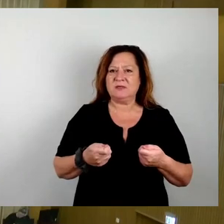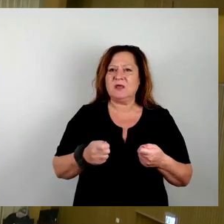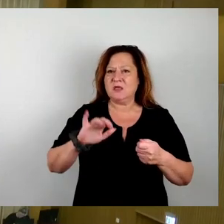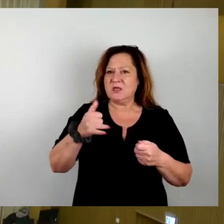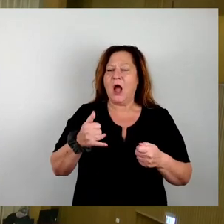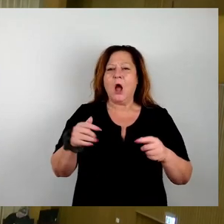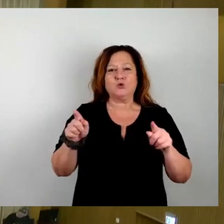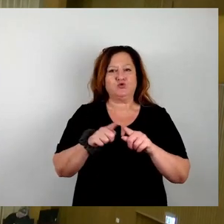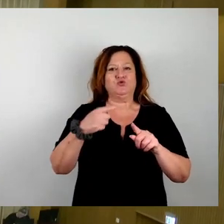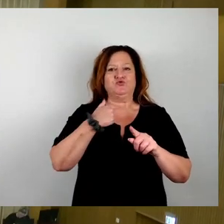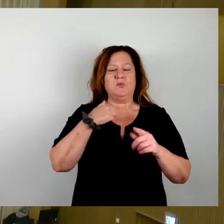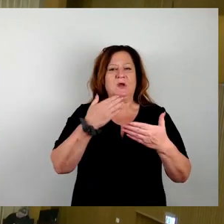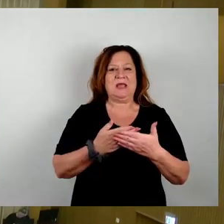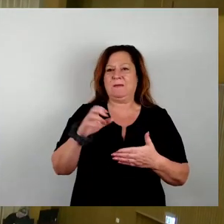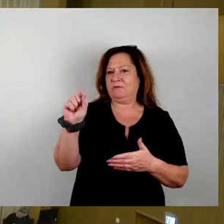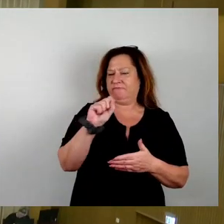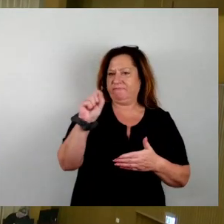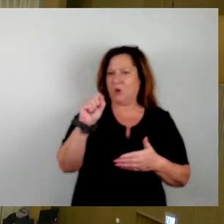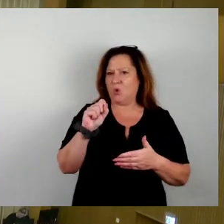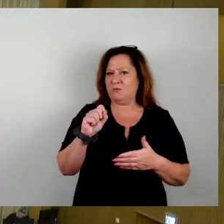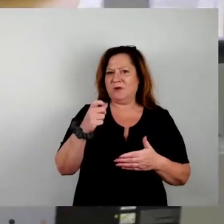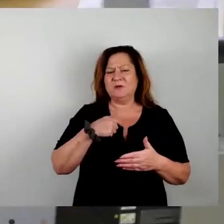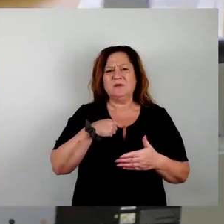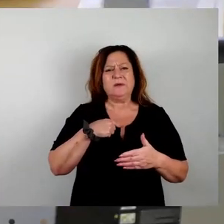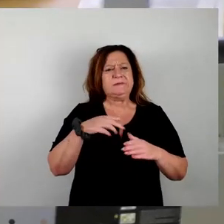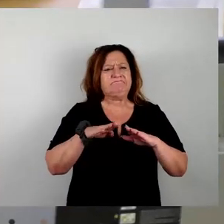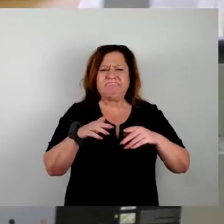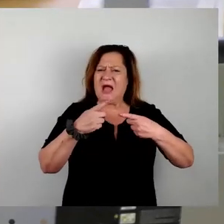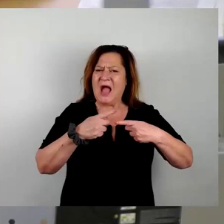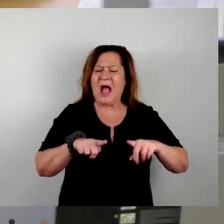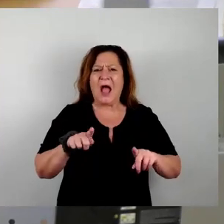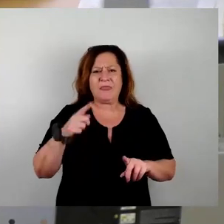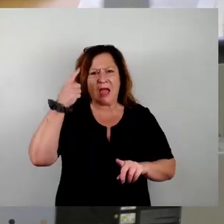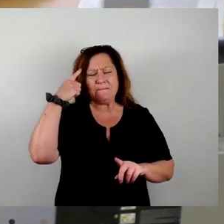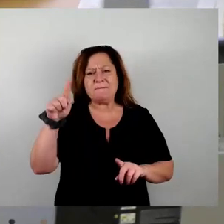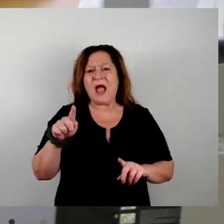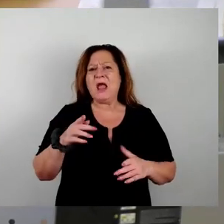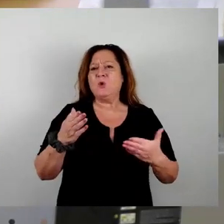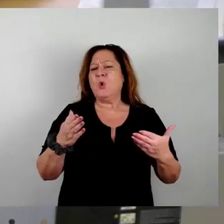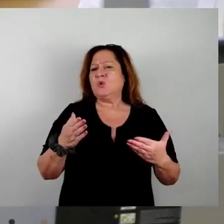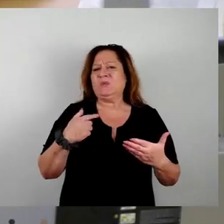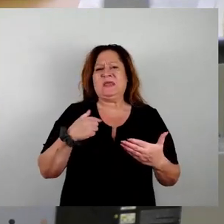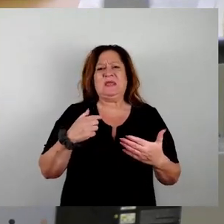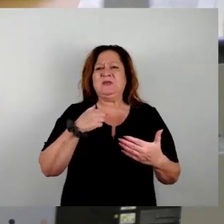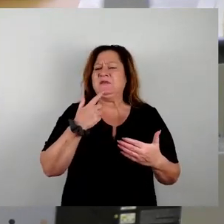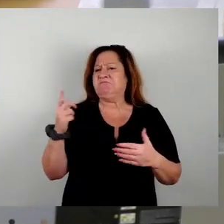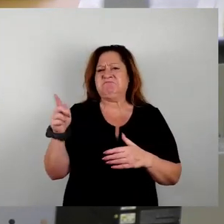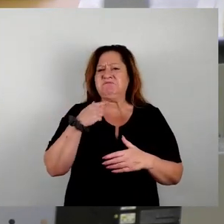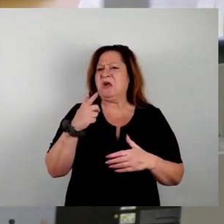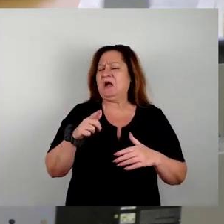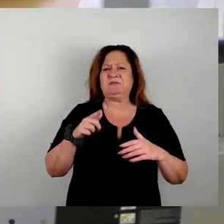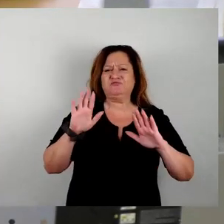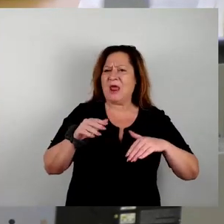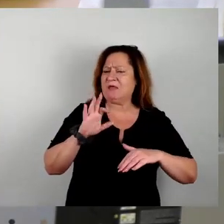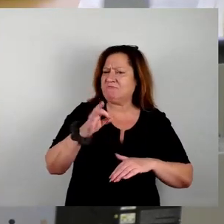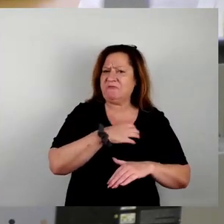wir deshalb zustimmen, weil wir fundamental anderer Meinung sind als Herr Schulte-Wissermann, der uns das jetzt gerade gesagt hat, wie es nicht geht und wie es schlecht für Dresden ist. Aber wir meinen es